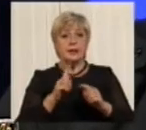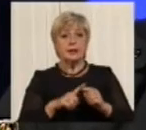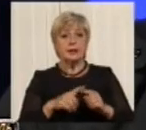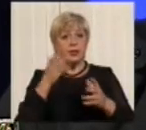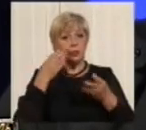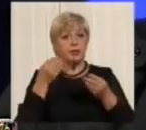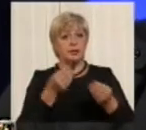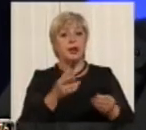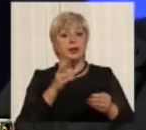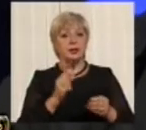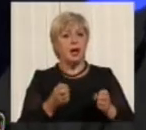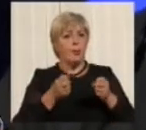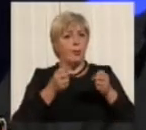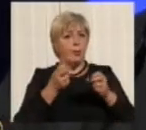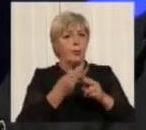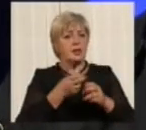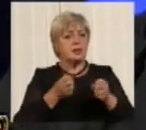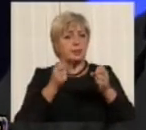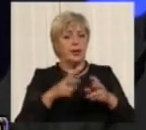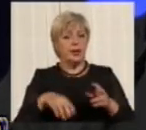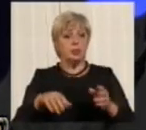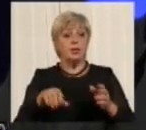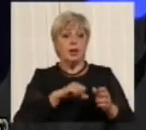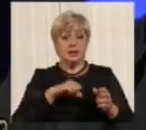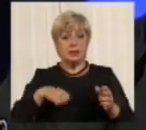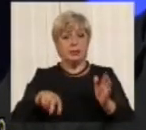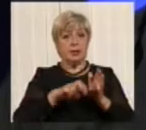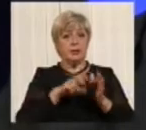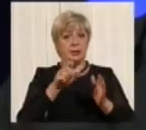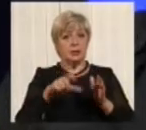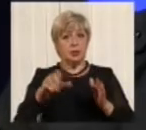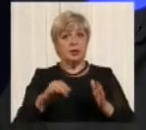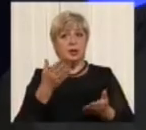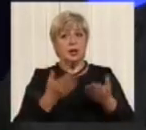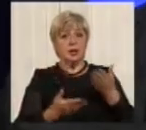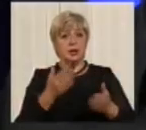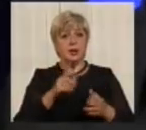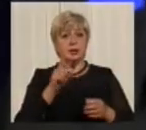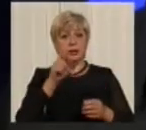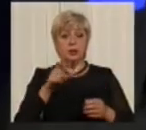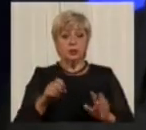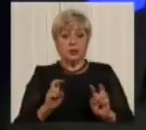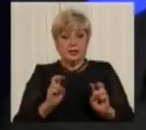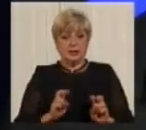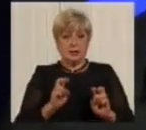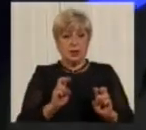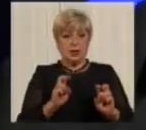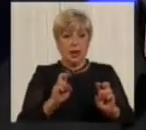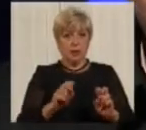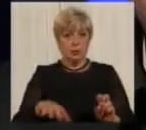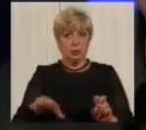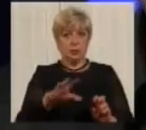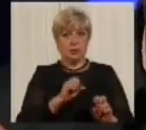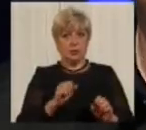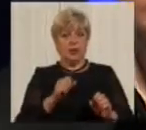пасажирів. Тому що якщо всі люди сидять і водій раптово нажме на гальма, то людей